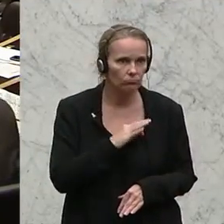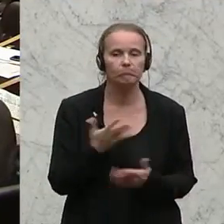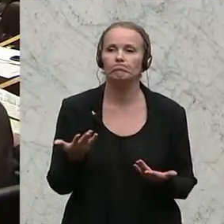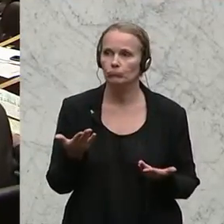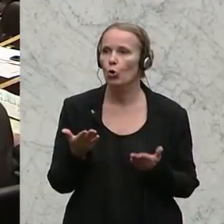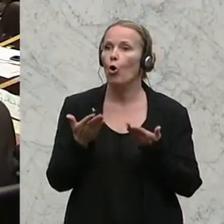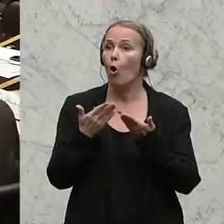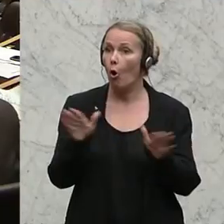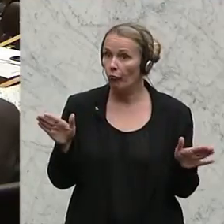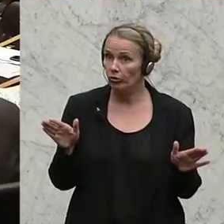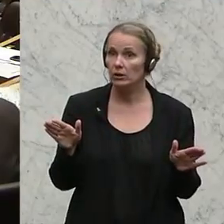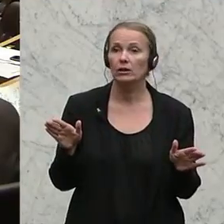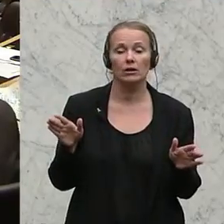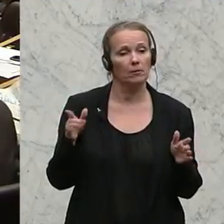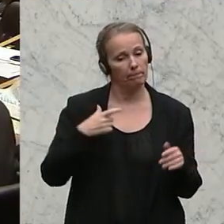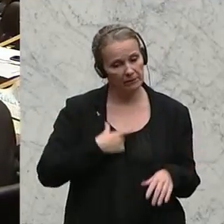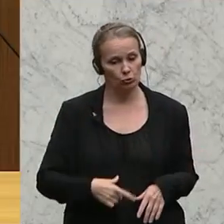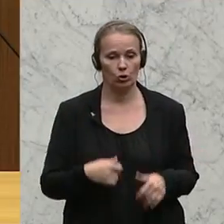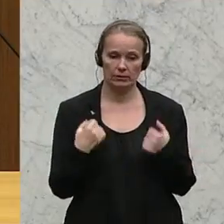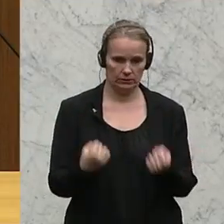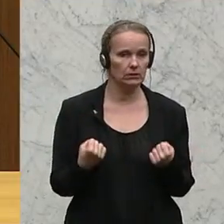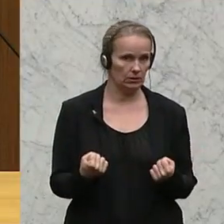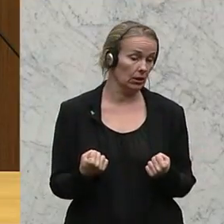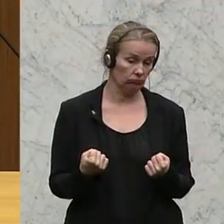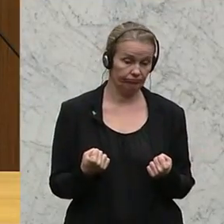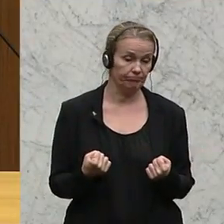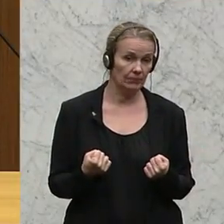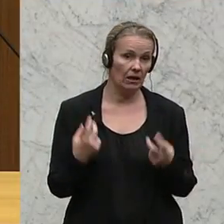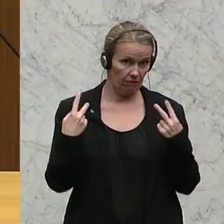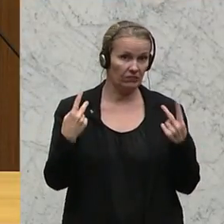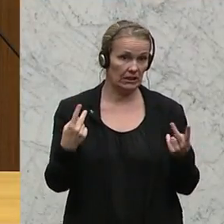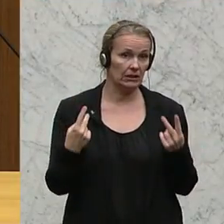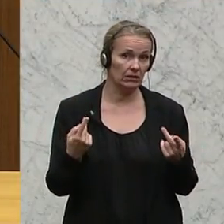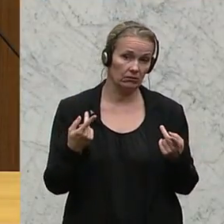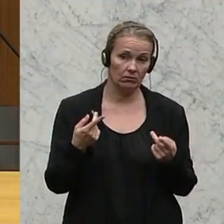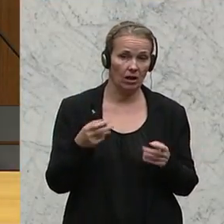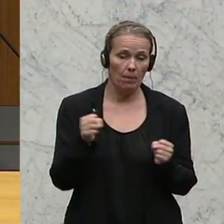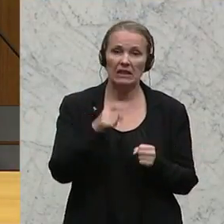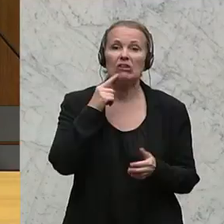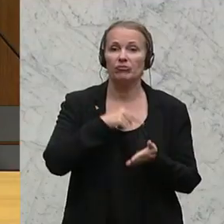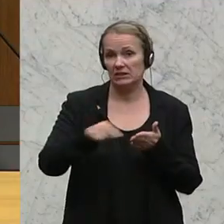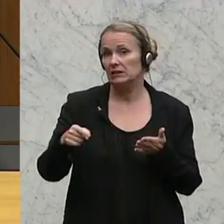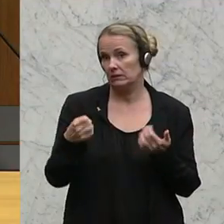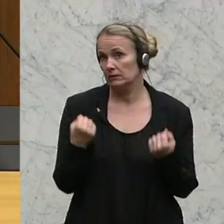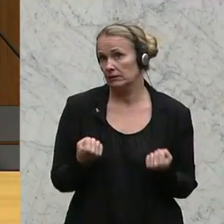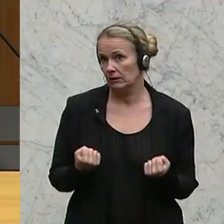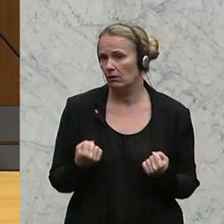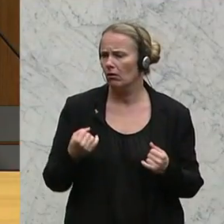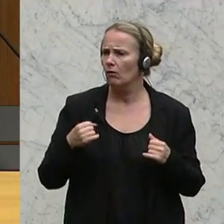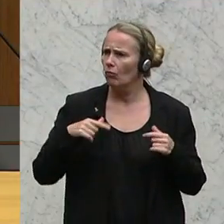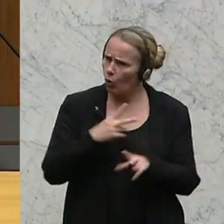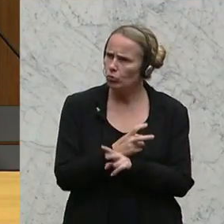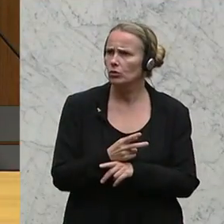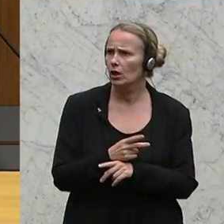öffentliche und persönliche Sicherheit ist ein wichtiges und unverzichtbares Gut und Recht und Österreich ist ein sicheres Land und es soll auch in